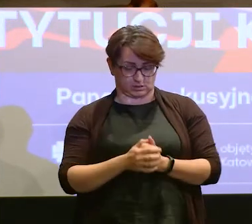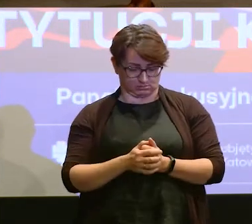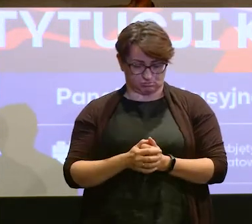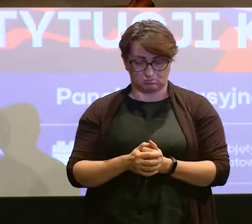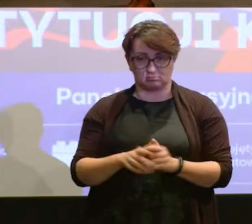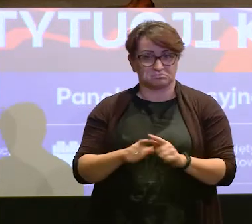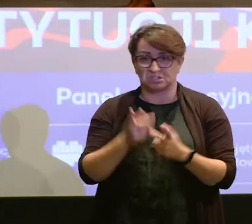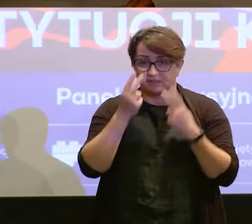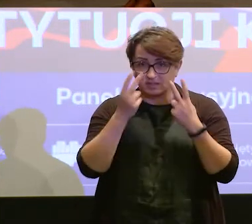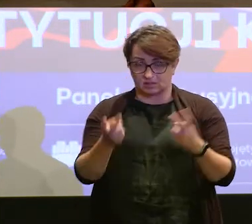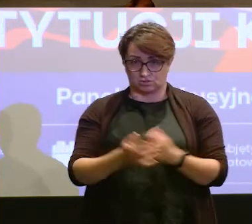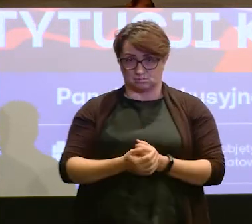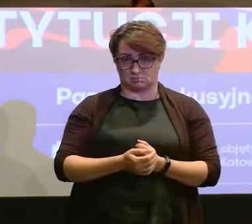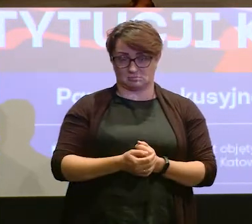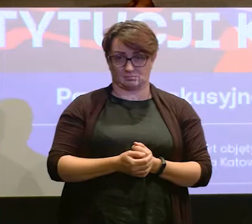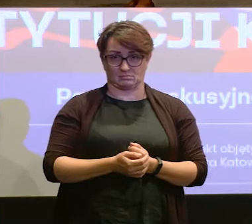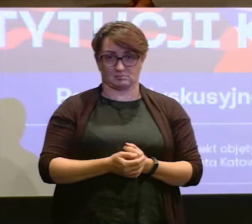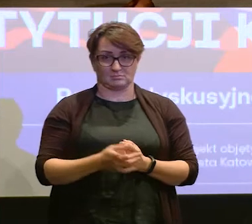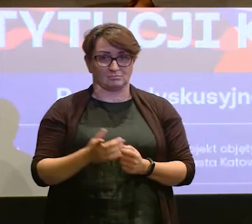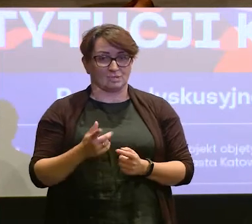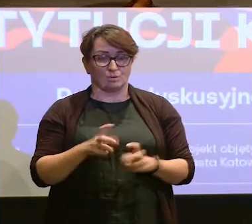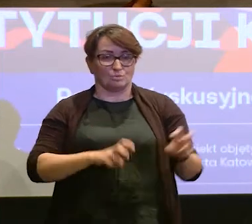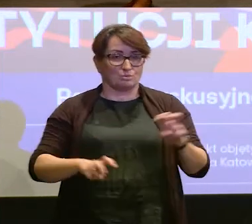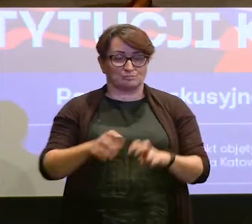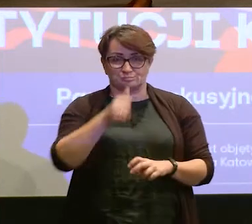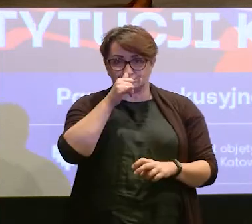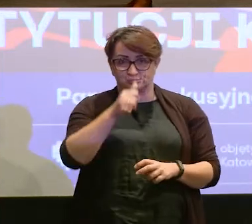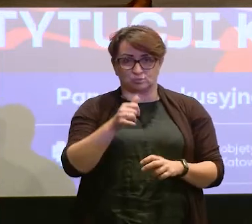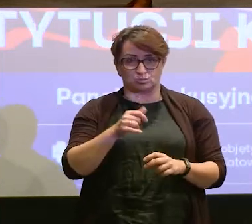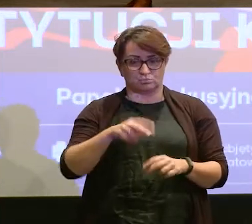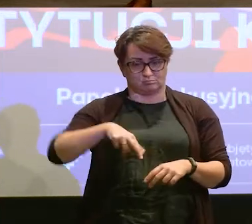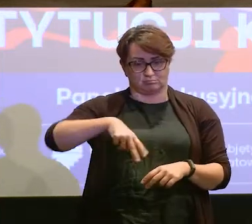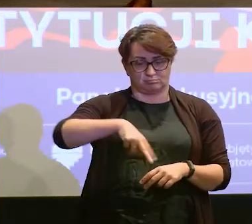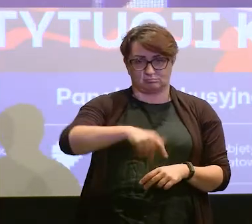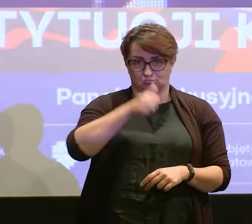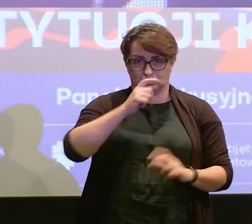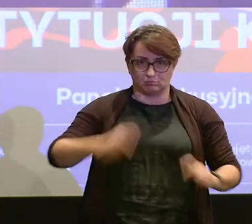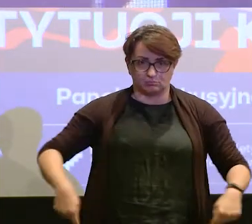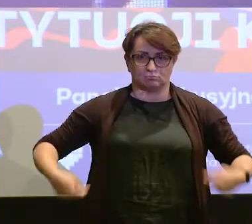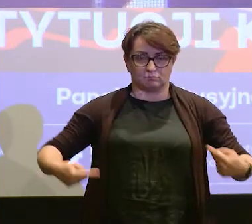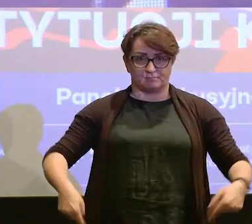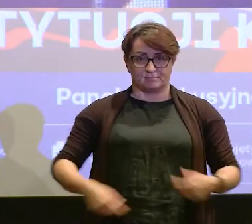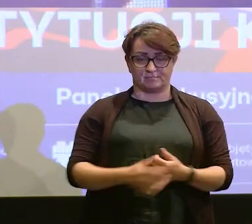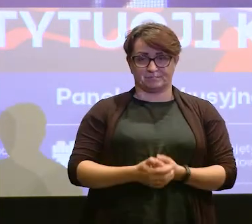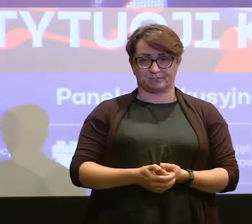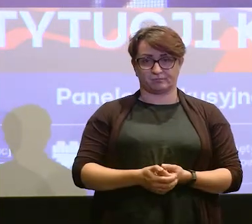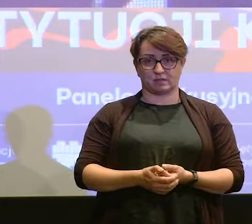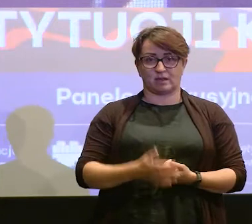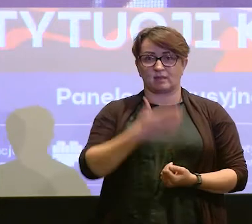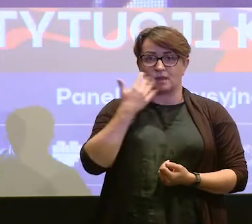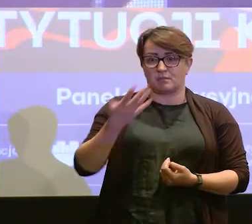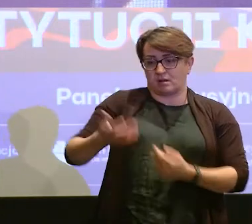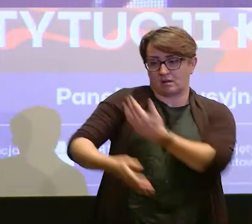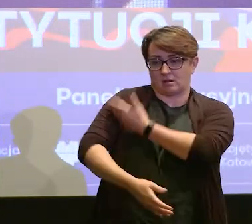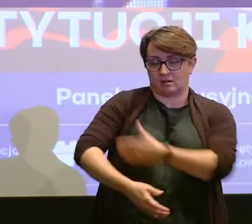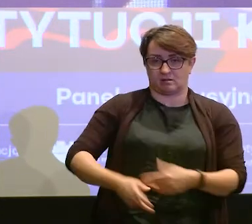jak nie widzi, jak nie porusza się na nogach, jak nie ma jednej